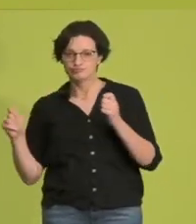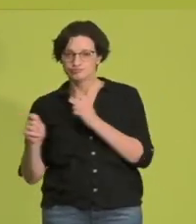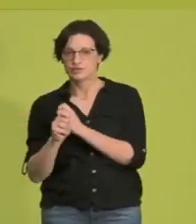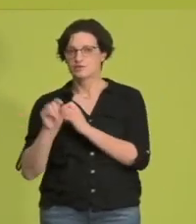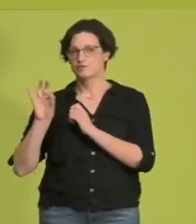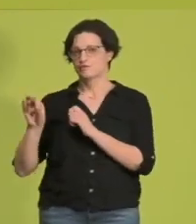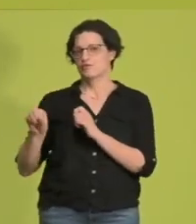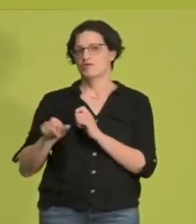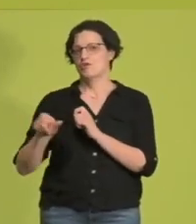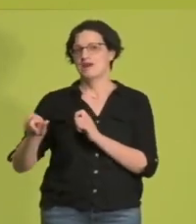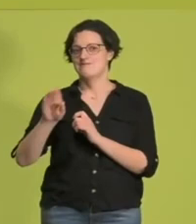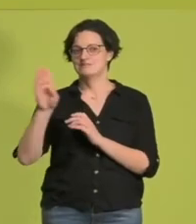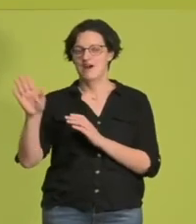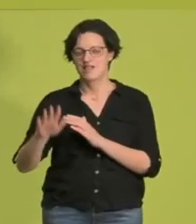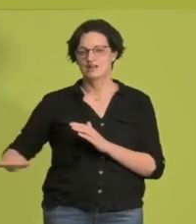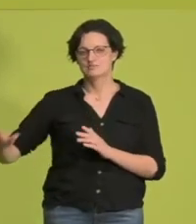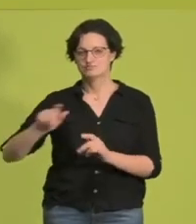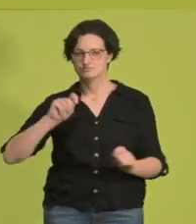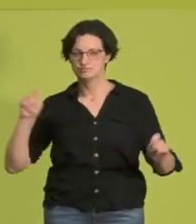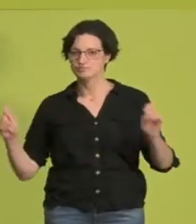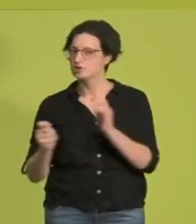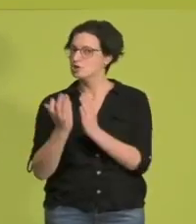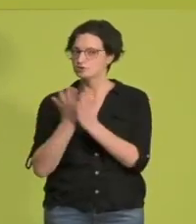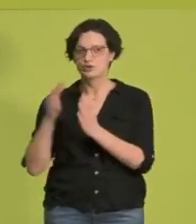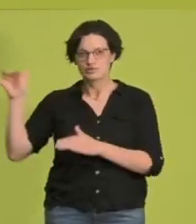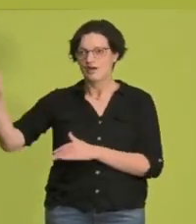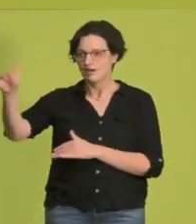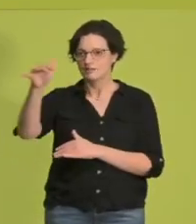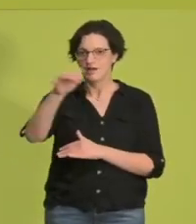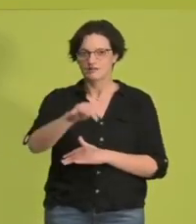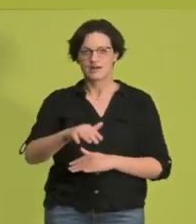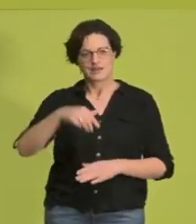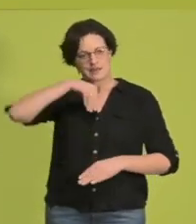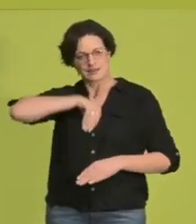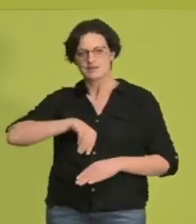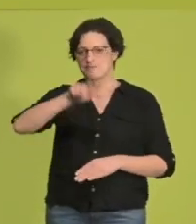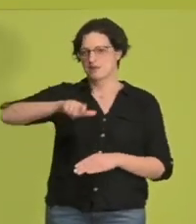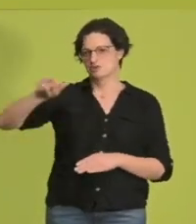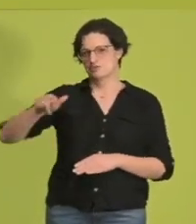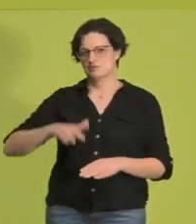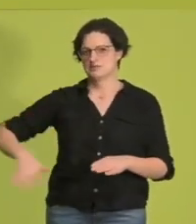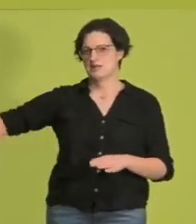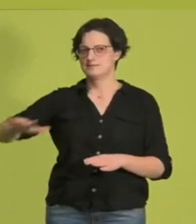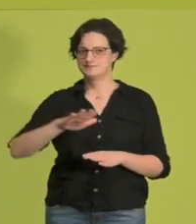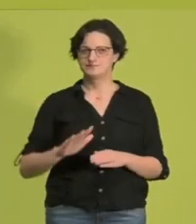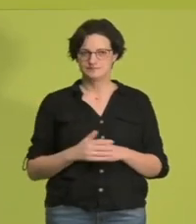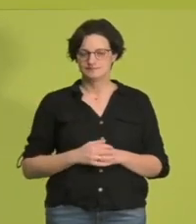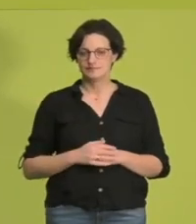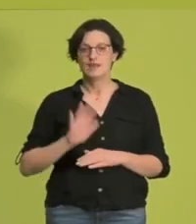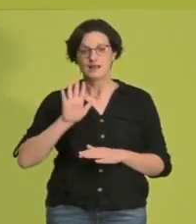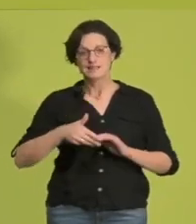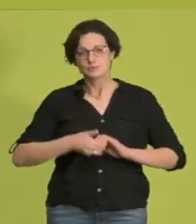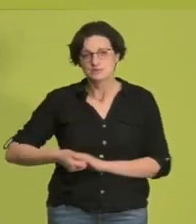unseres Landes. Lasst uns gemeinsam über uns hinauswachsen. Lasst uns bessere Politik machen, an der alle Menschen